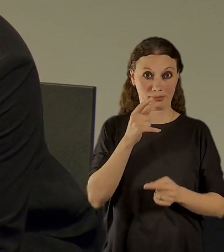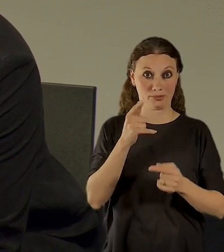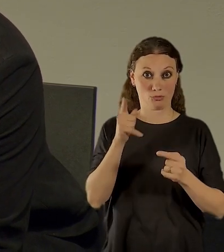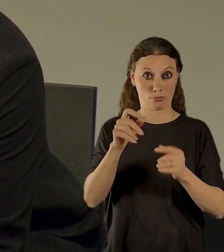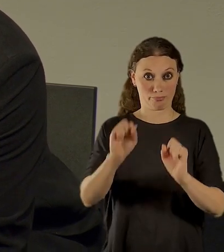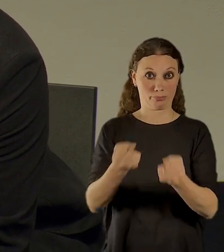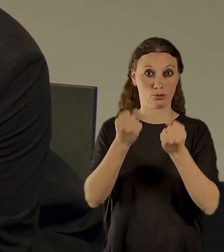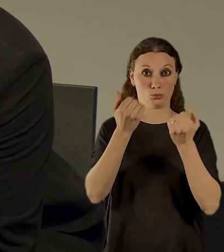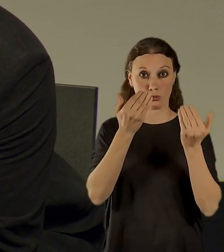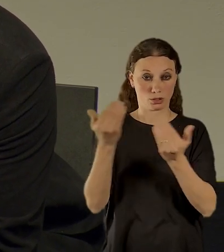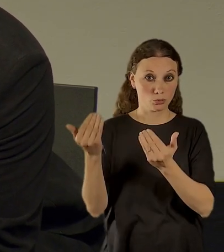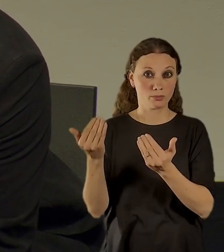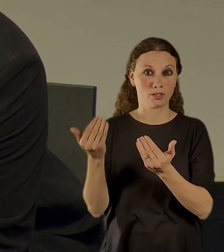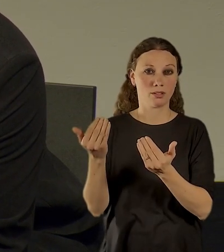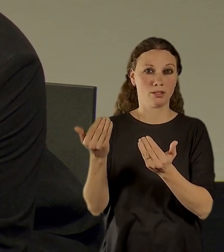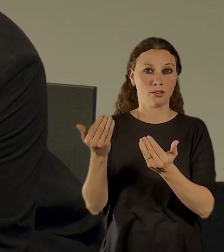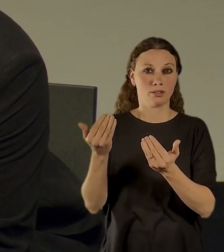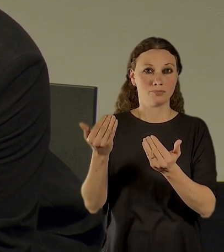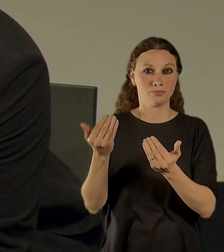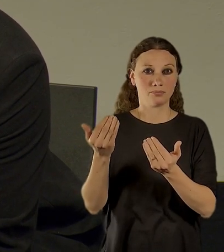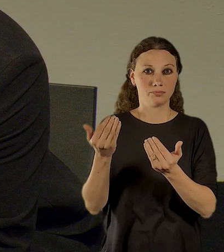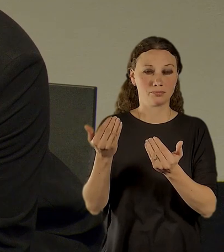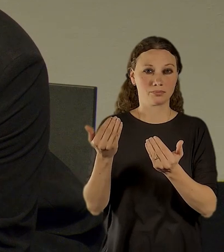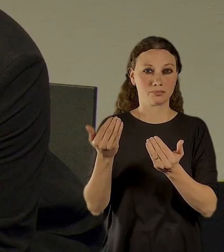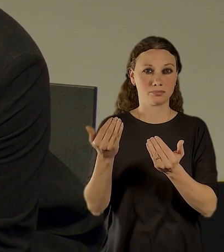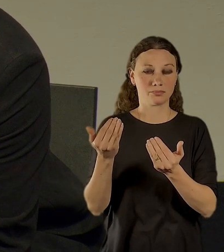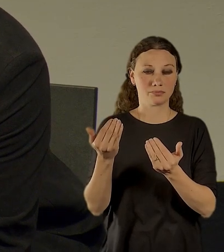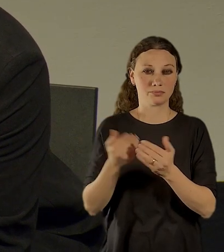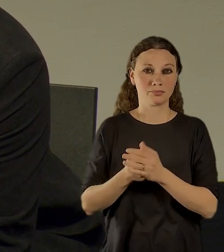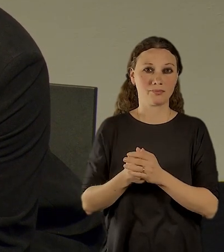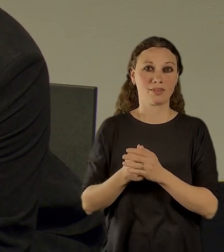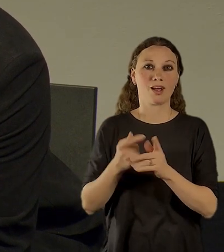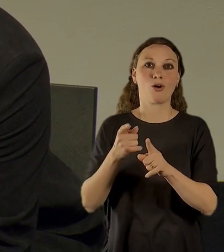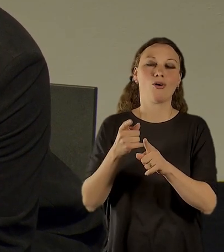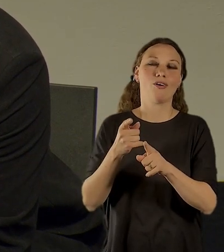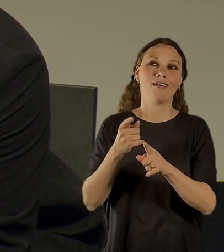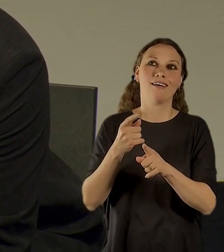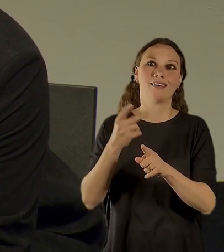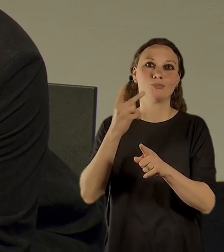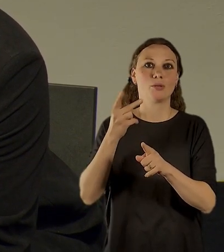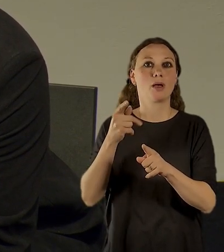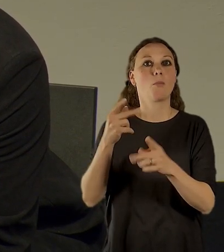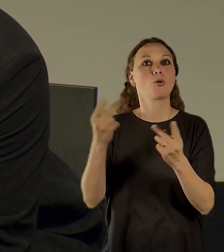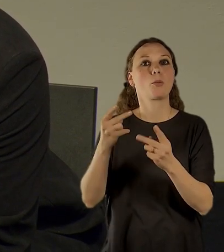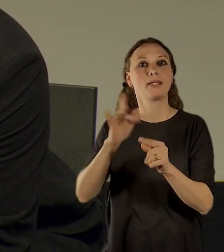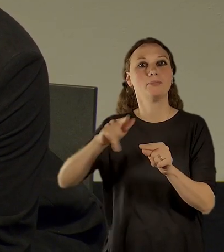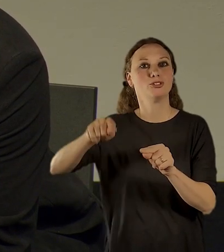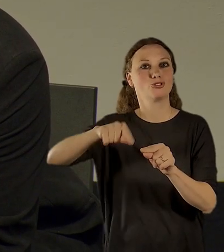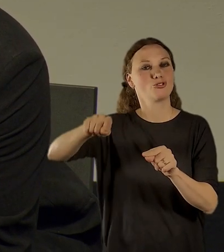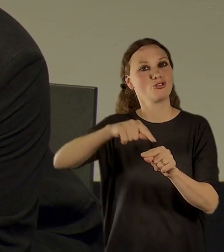moment, který podobná prostředí potřebují v rámci Prahy, ale